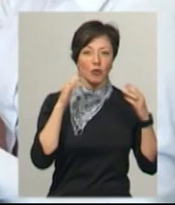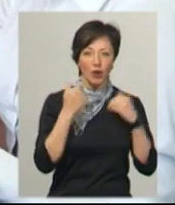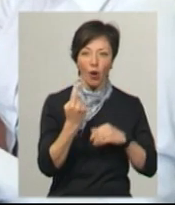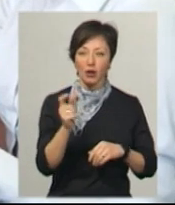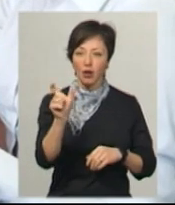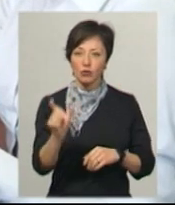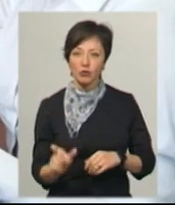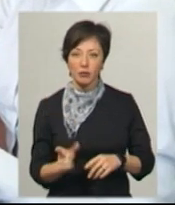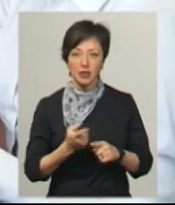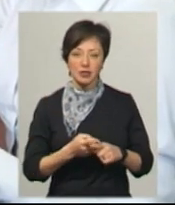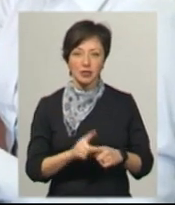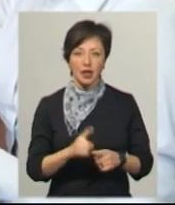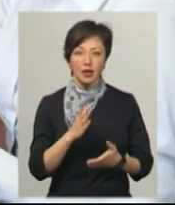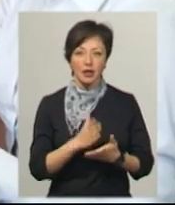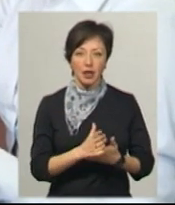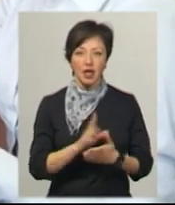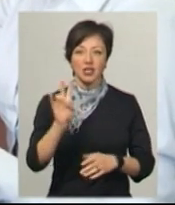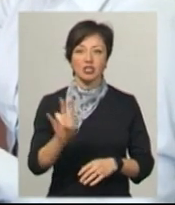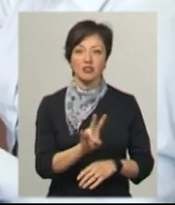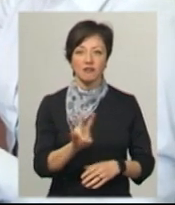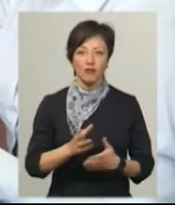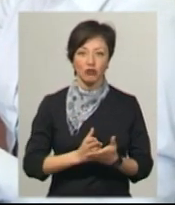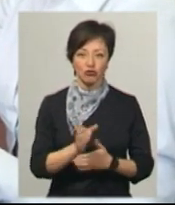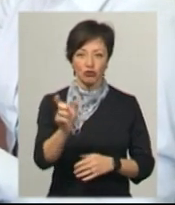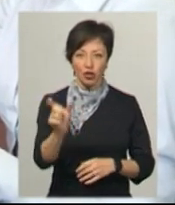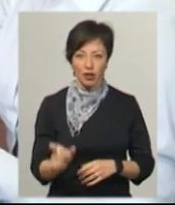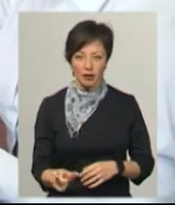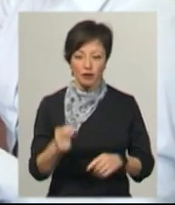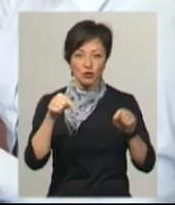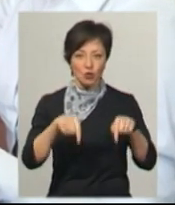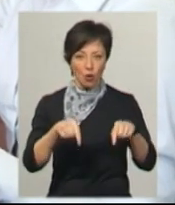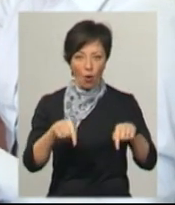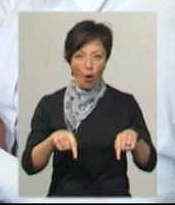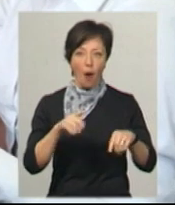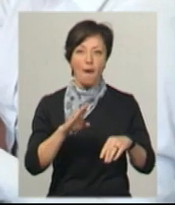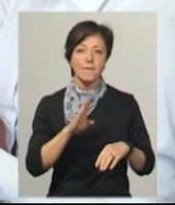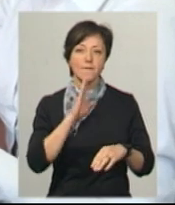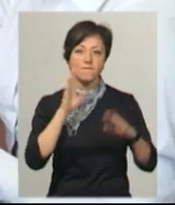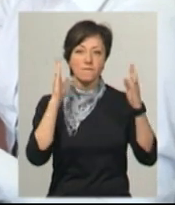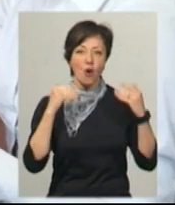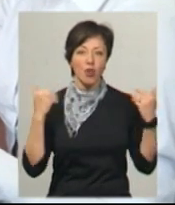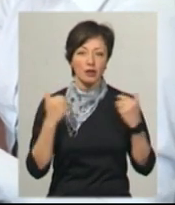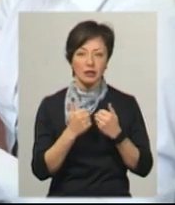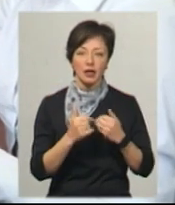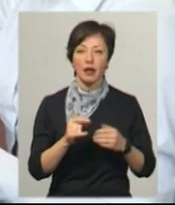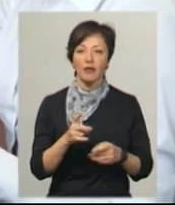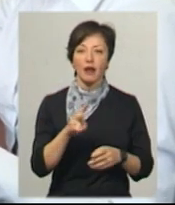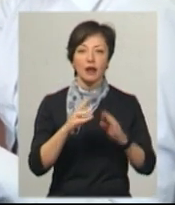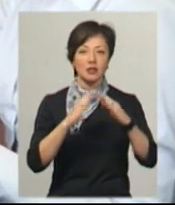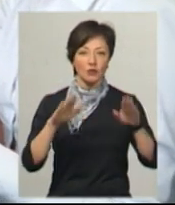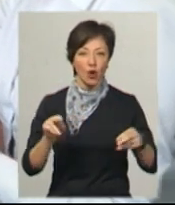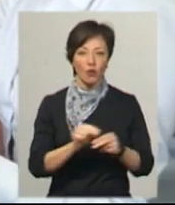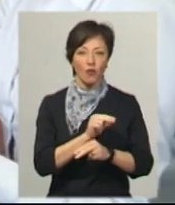особа – це священник і послушник саме з цього Волочинецького монастиря. На стаціонарному лікуванні